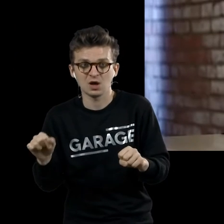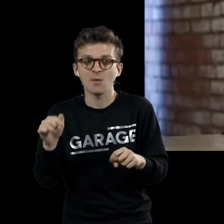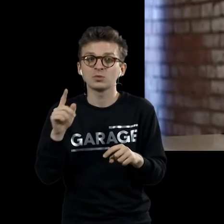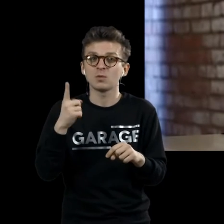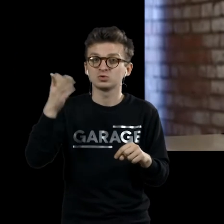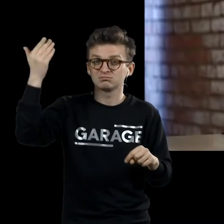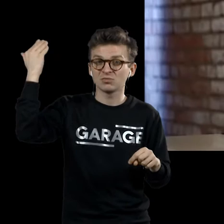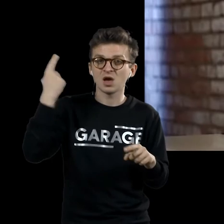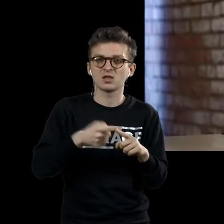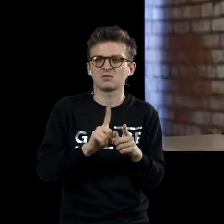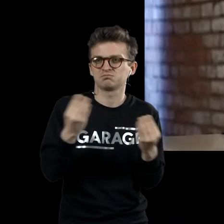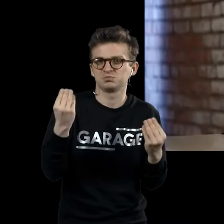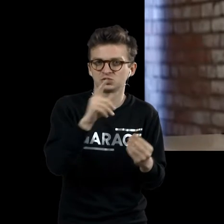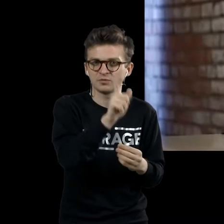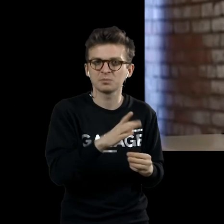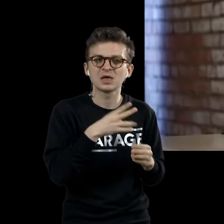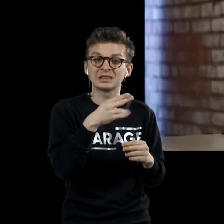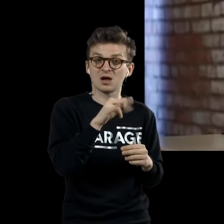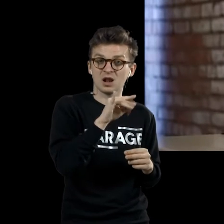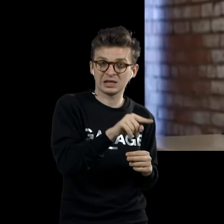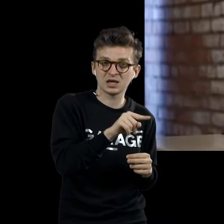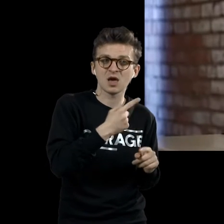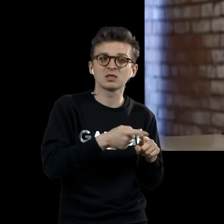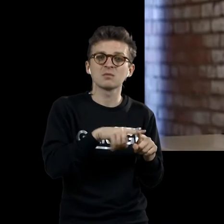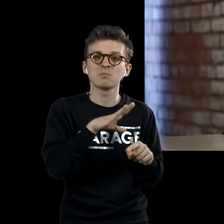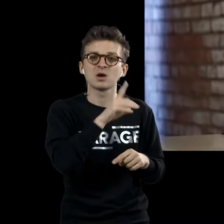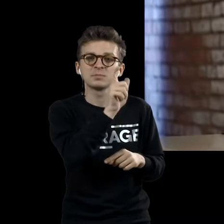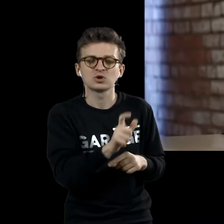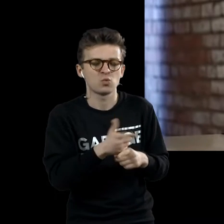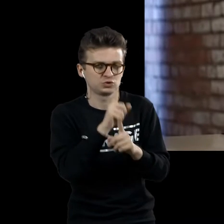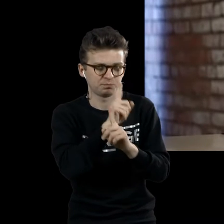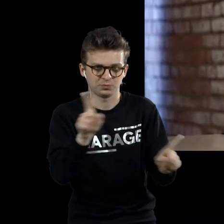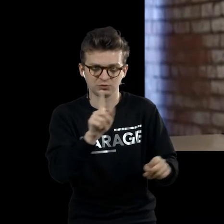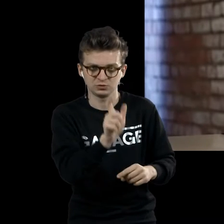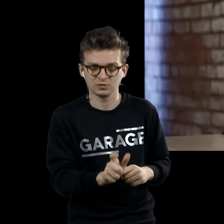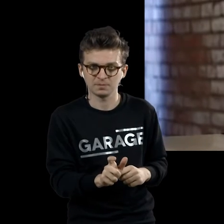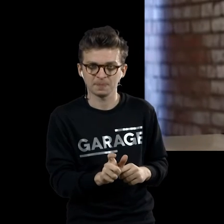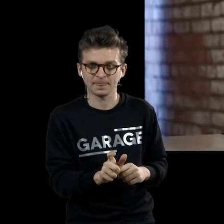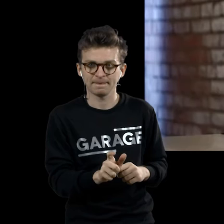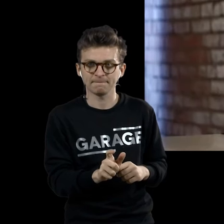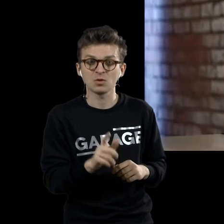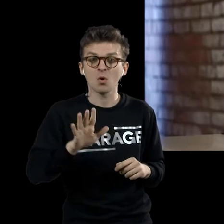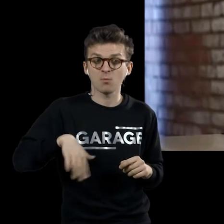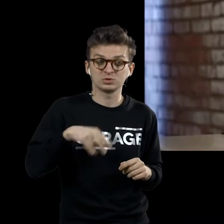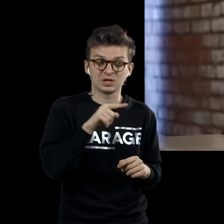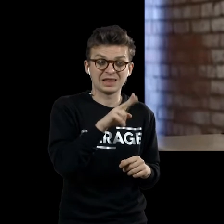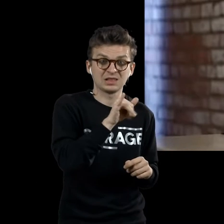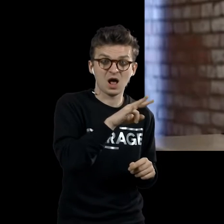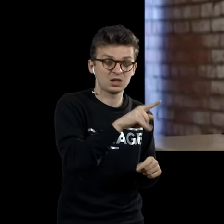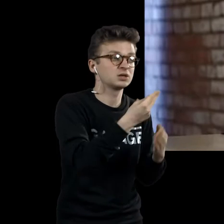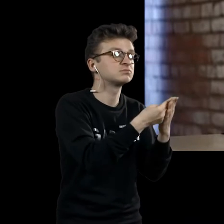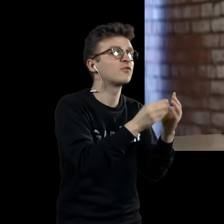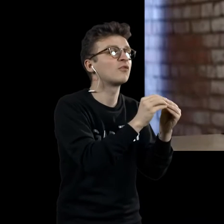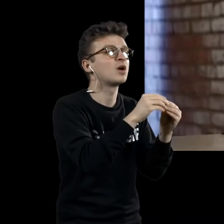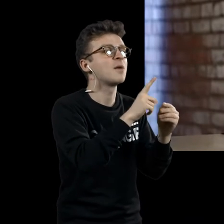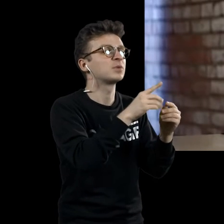гротескным персонажем наподобие Дали, и, будучи персонажем, является уникальным персонажем. То есть после Дали заниматься живописью в